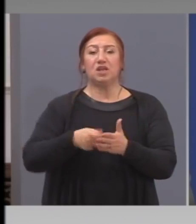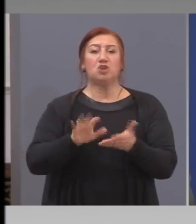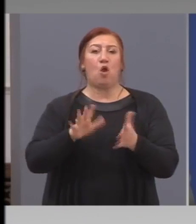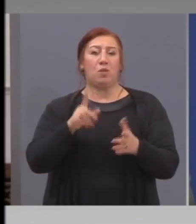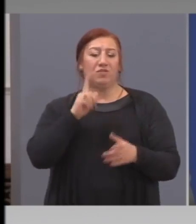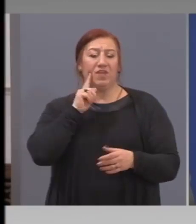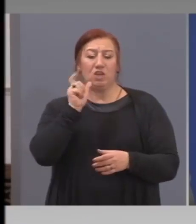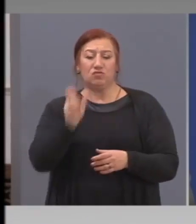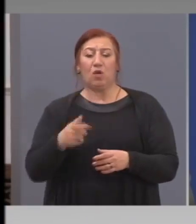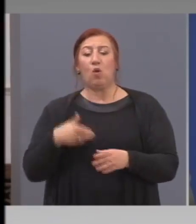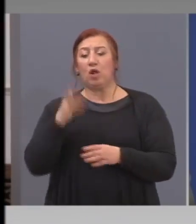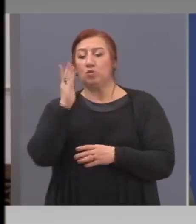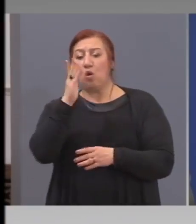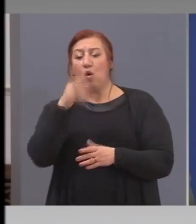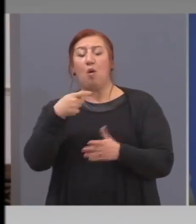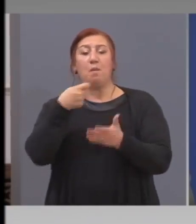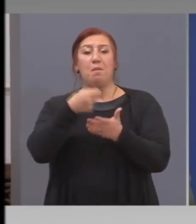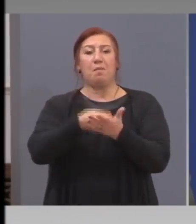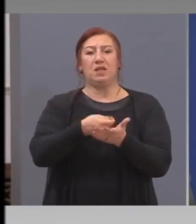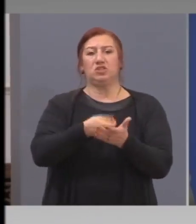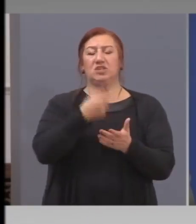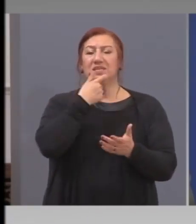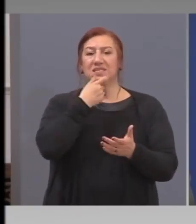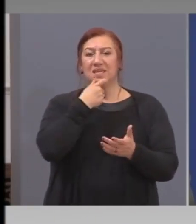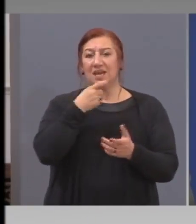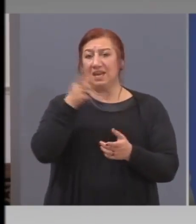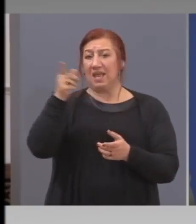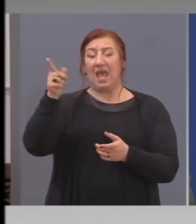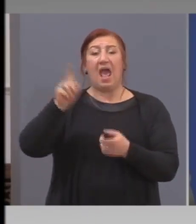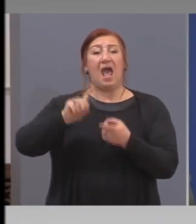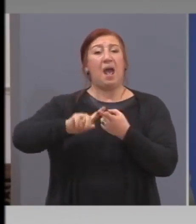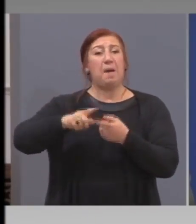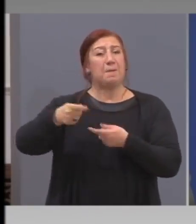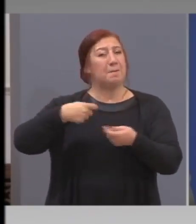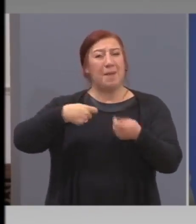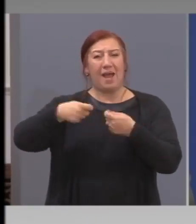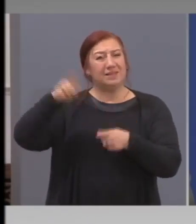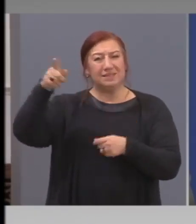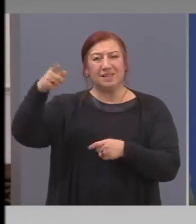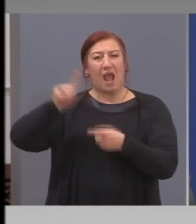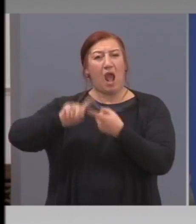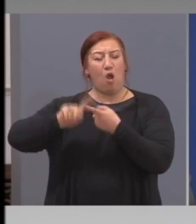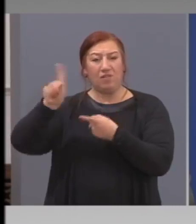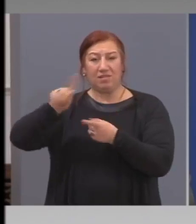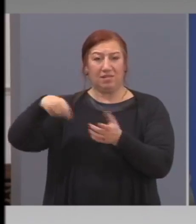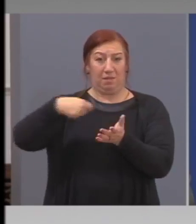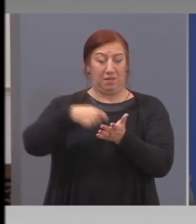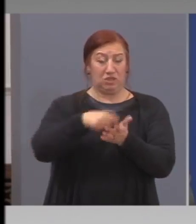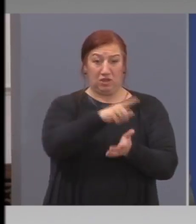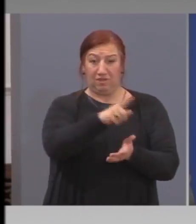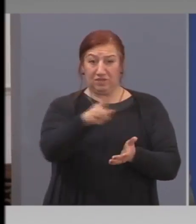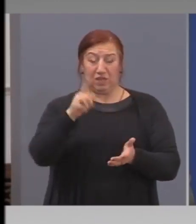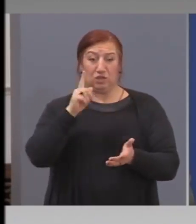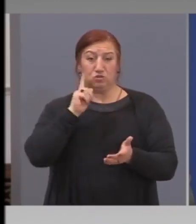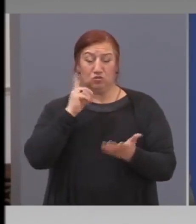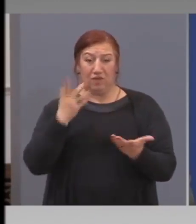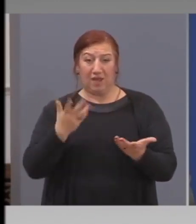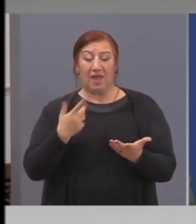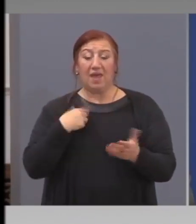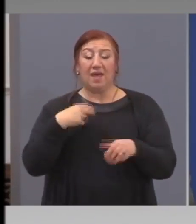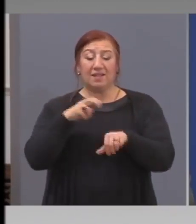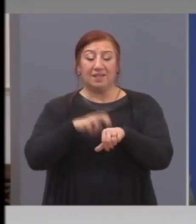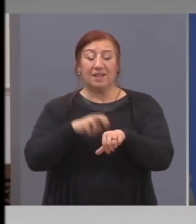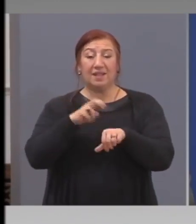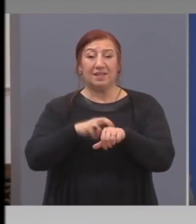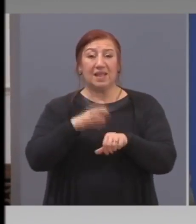сирене. Той не се плаща от калфанта. Той е смисъл всеки бизнес, който претендира да не плаща ДДСМ или да отлага плащането на